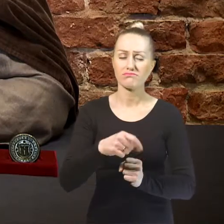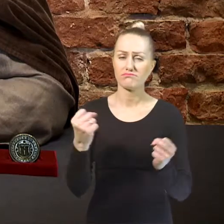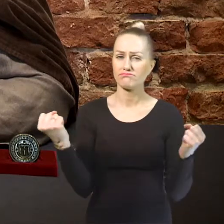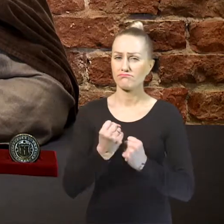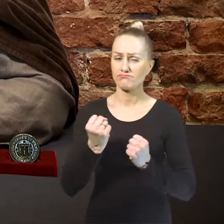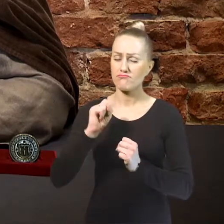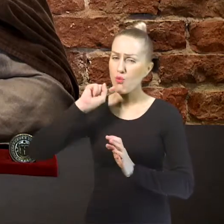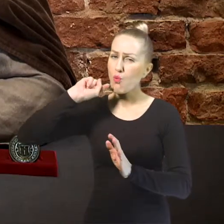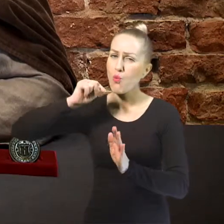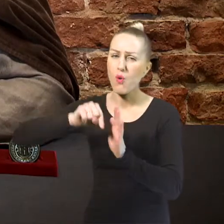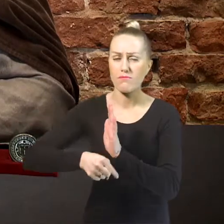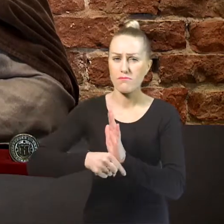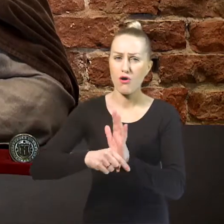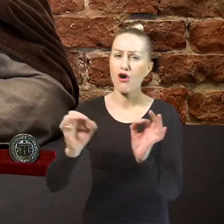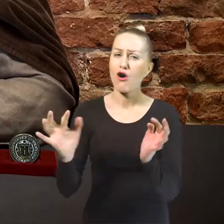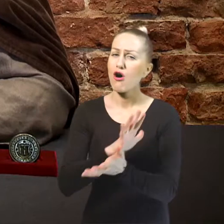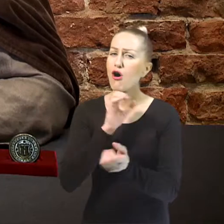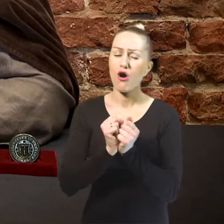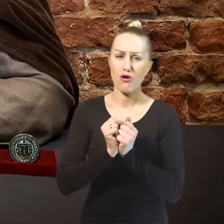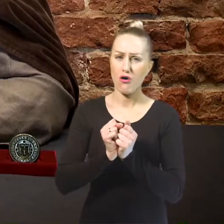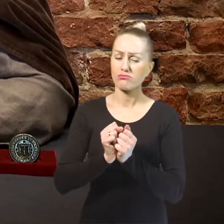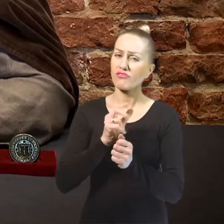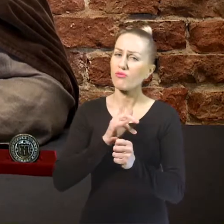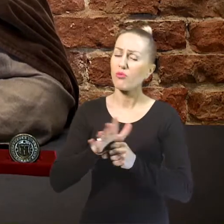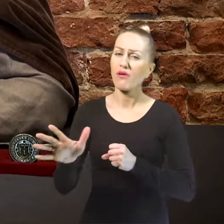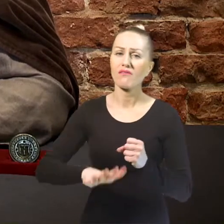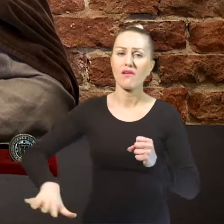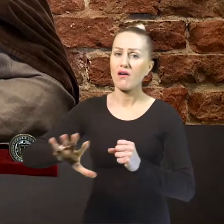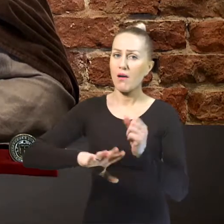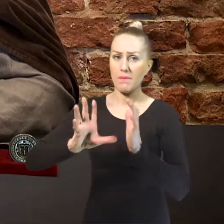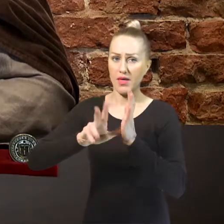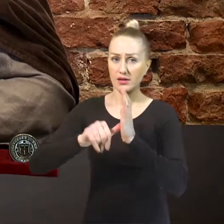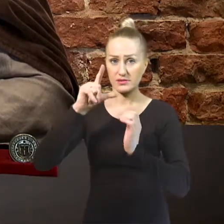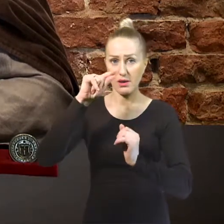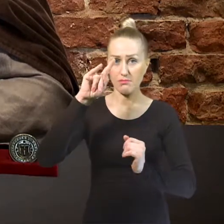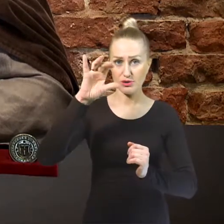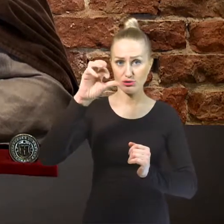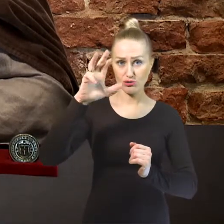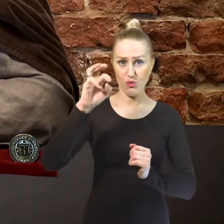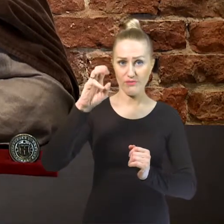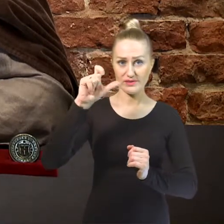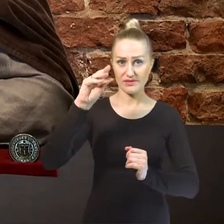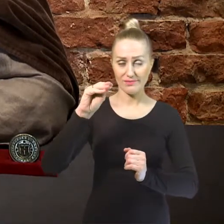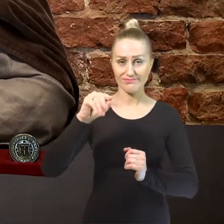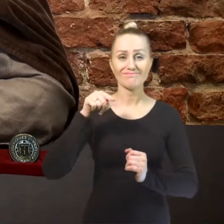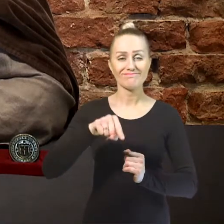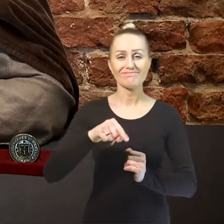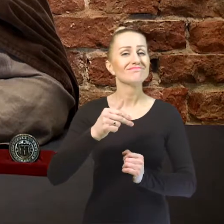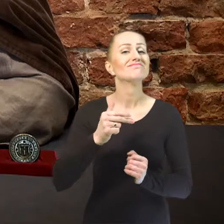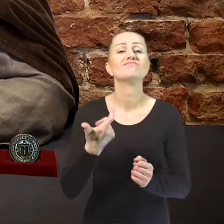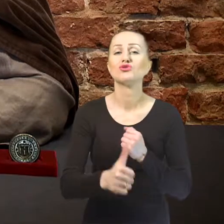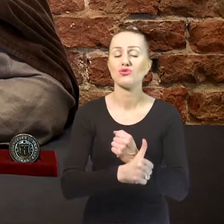głębokie i tragiczne piętno na mieście Pyskowice. Chodzi o pierwszą wojnę światową.